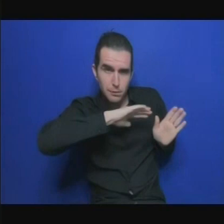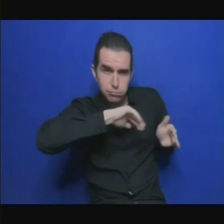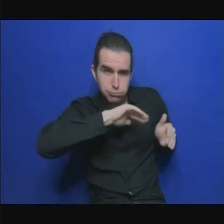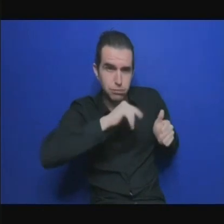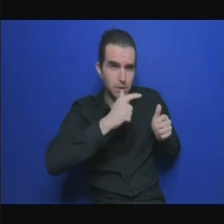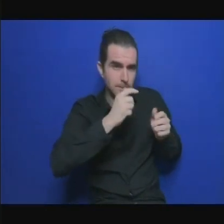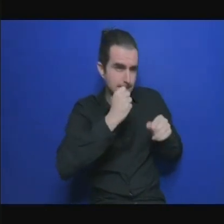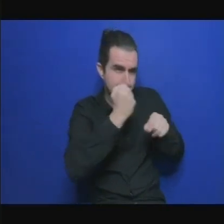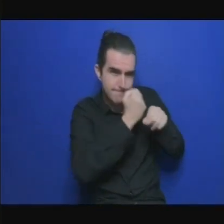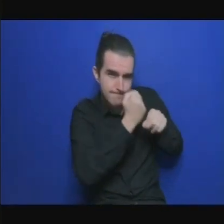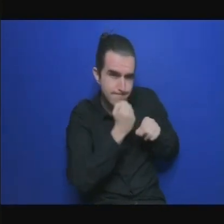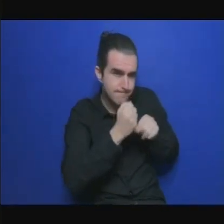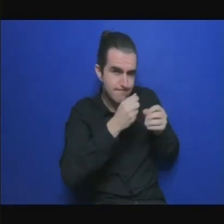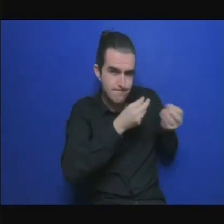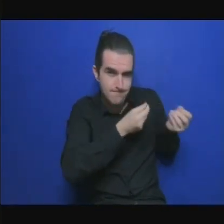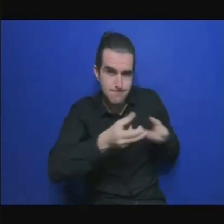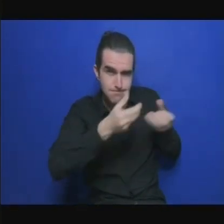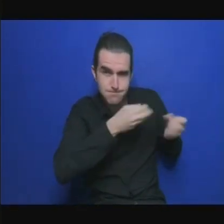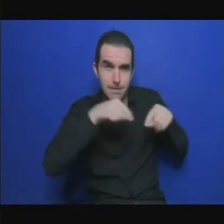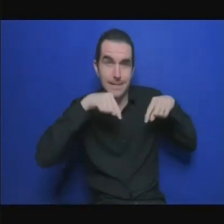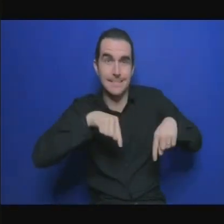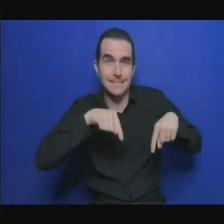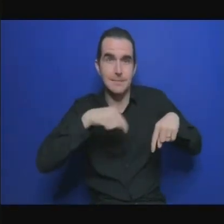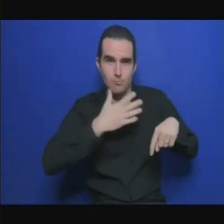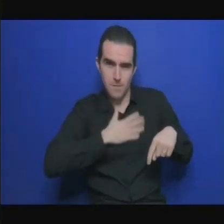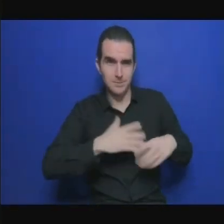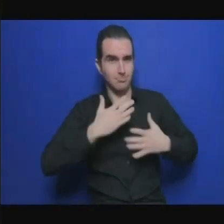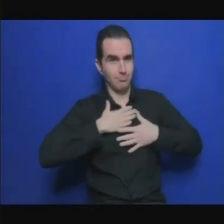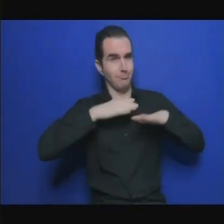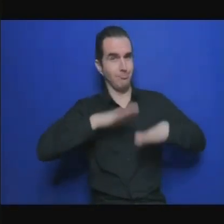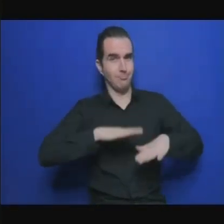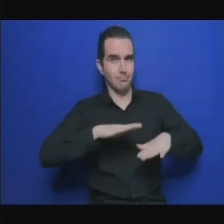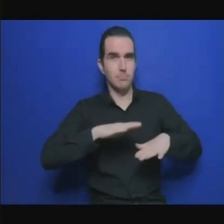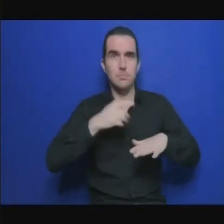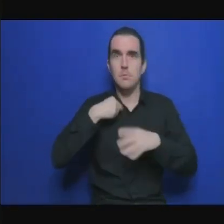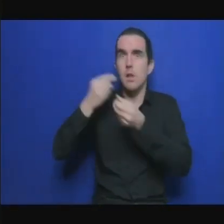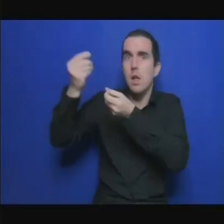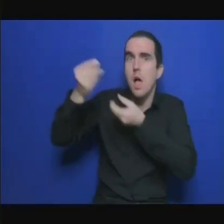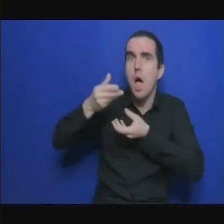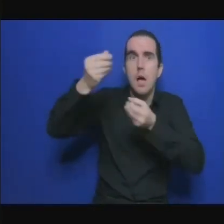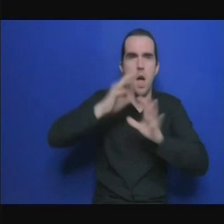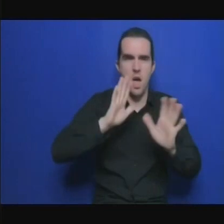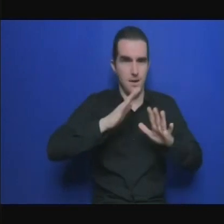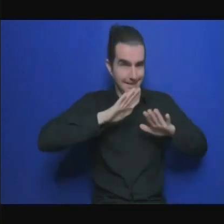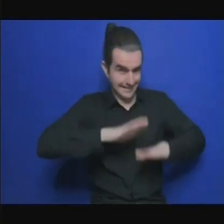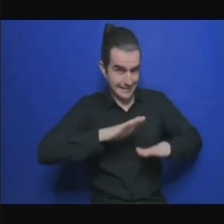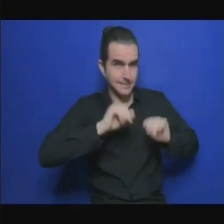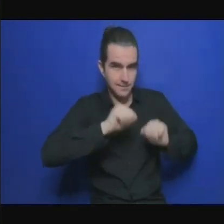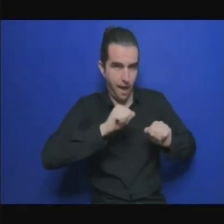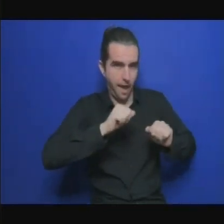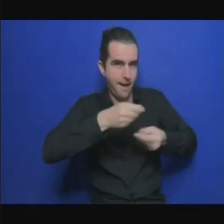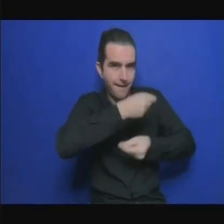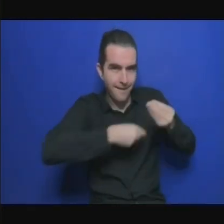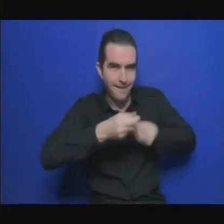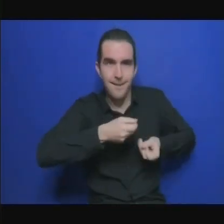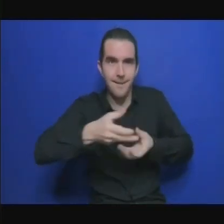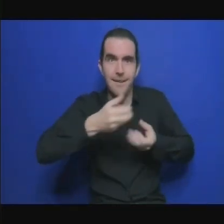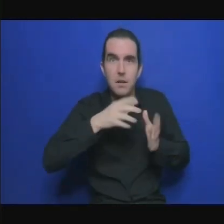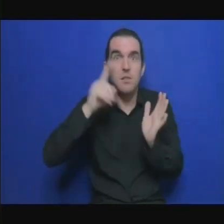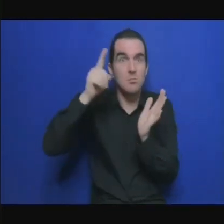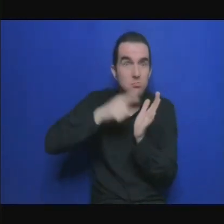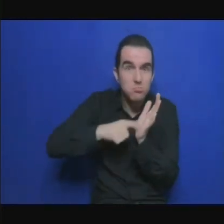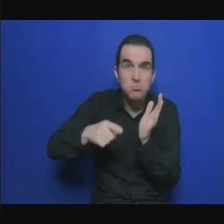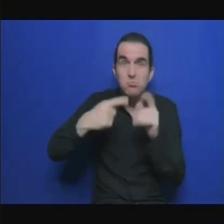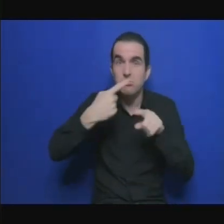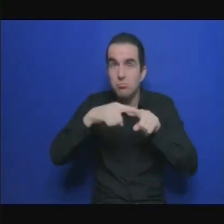il faut que l'on puisse comprendre ce que ça a comme conséquence sur le changement climatique des deux points de vue public et